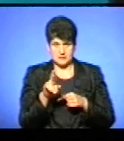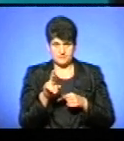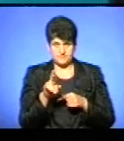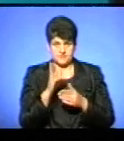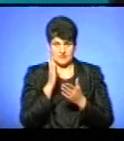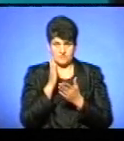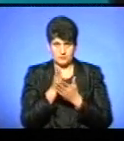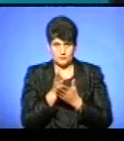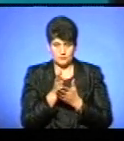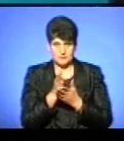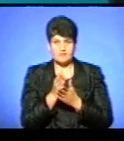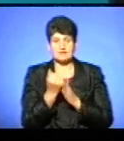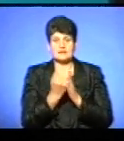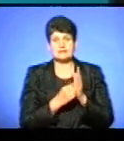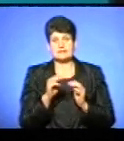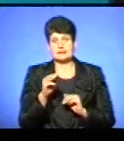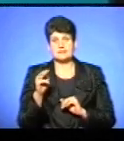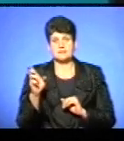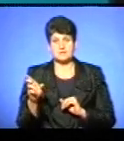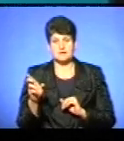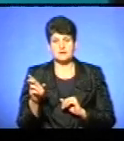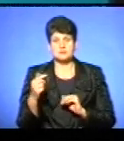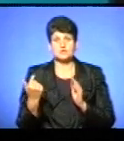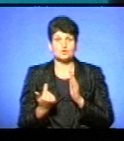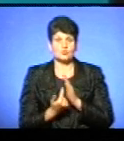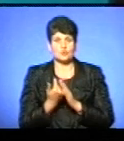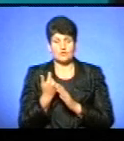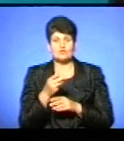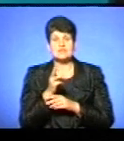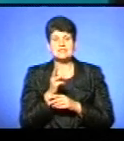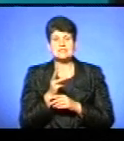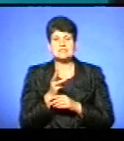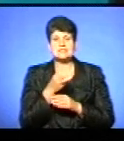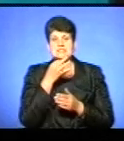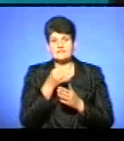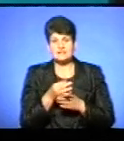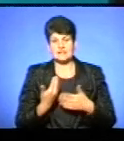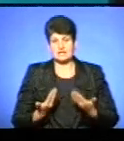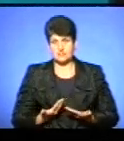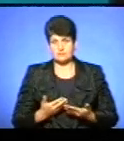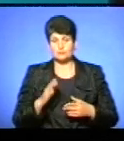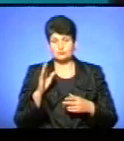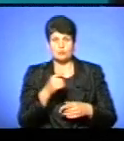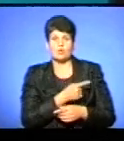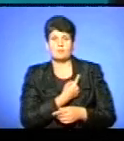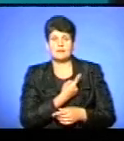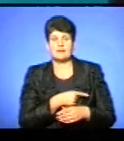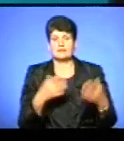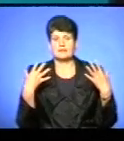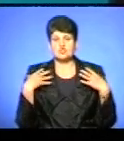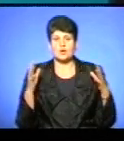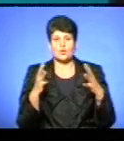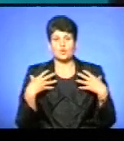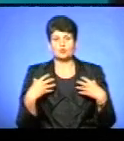у прямому ефірі каналу ТТБ знову нова серія звітів на живу звітувати. Про медицину буде начальник